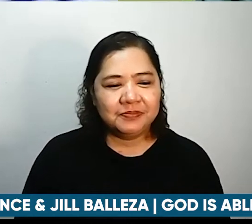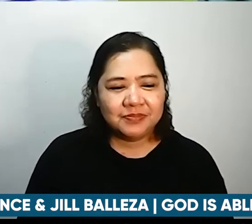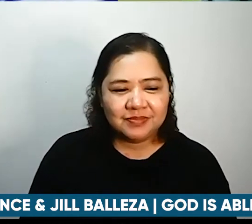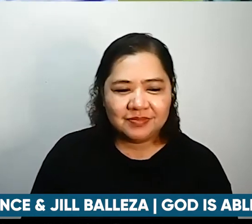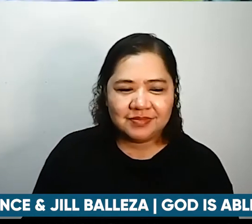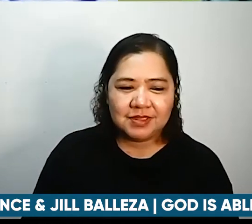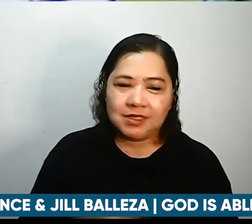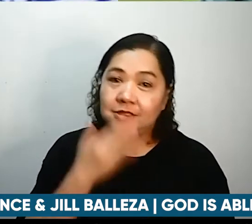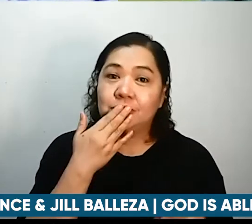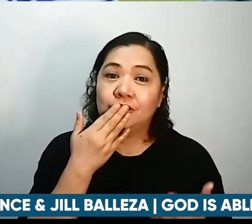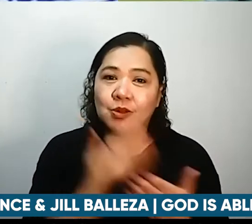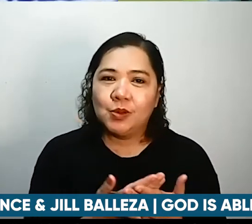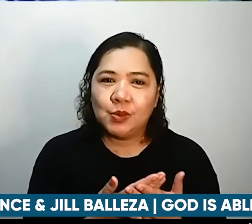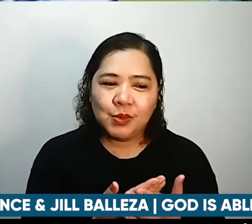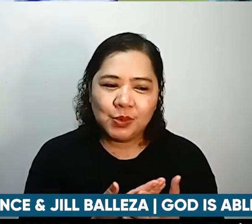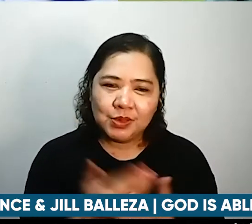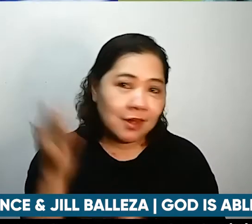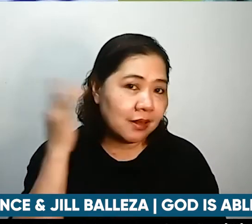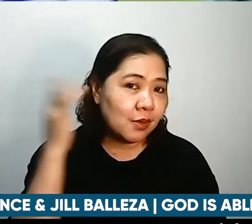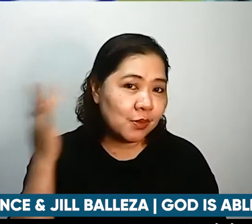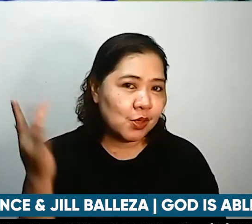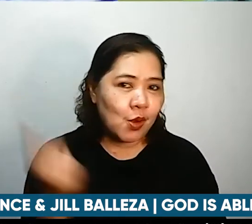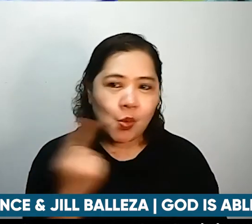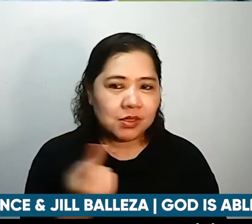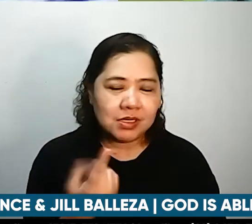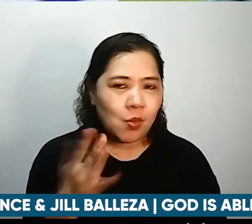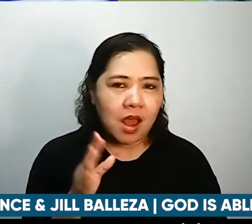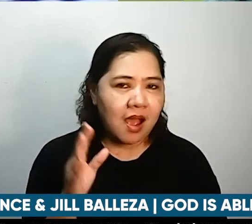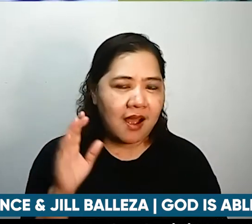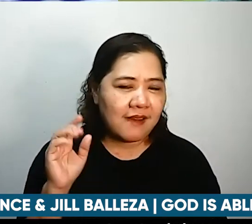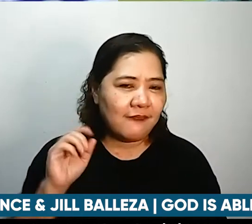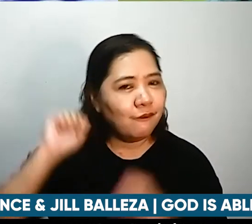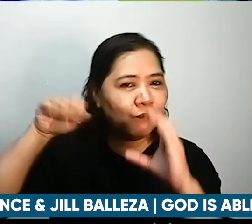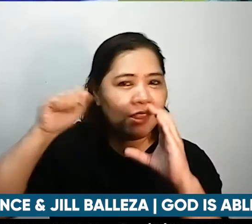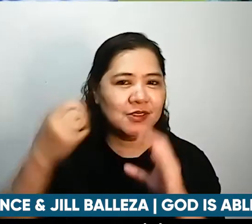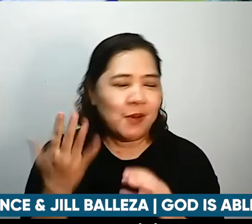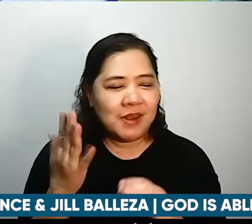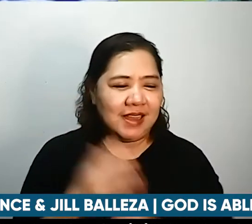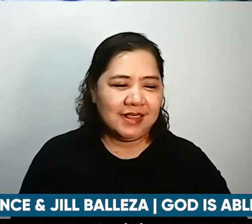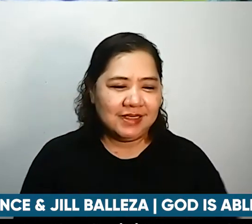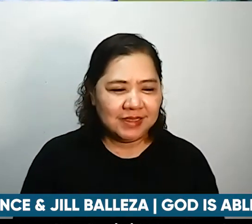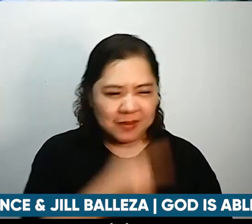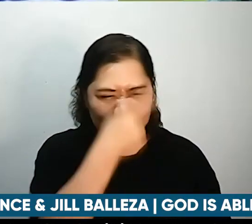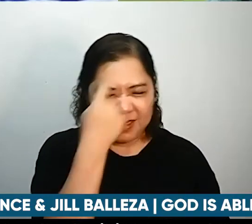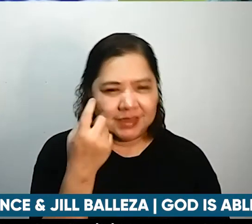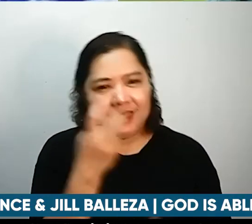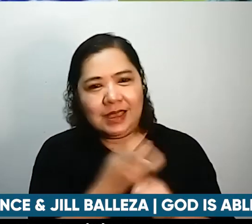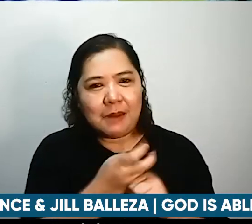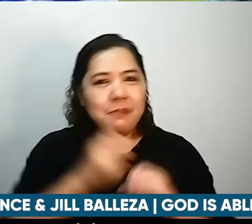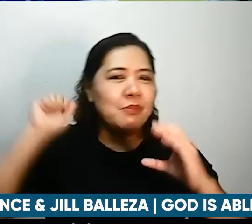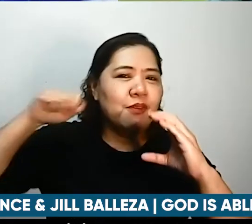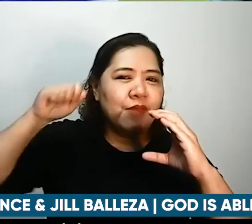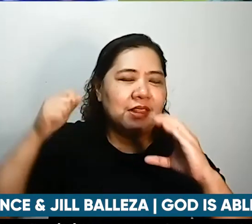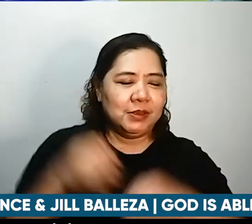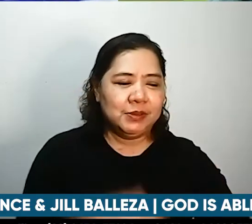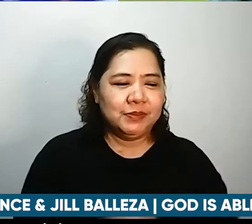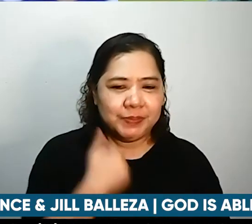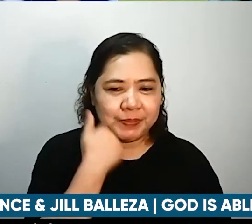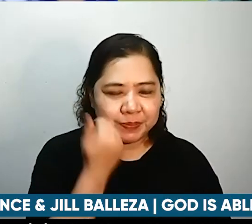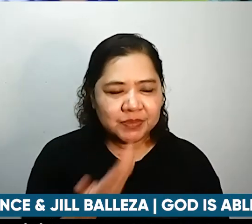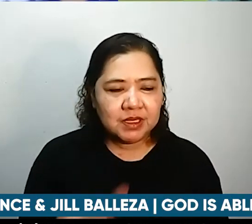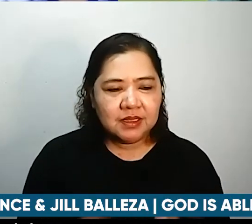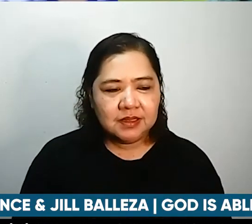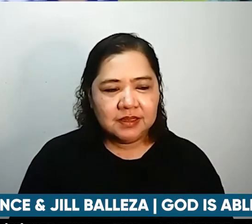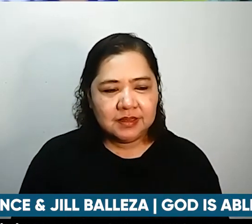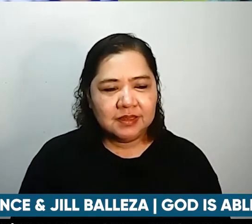lang siya hindi siya video kasi mas mahihirapan ako sa video pero kidding aside audio